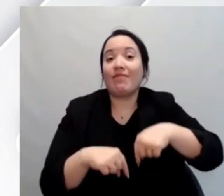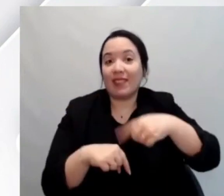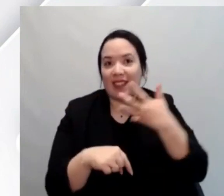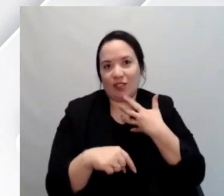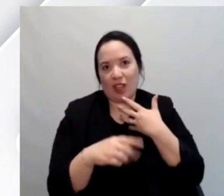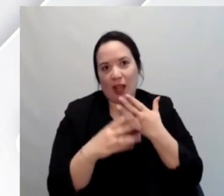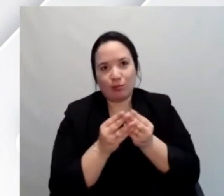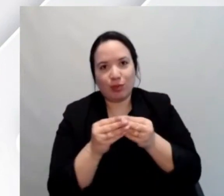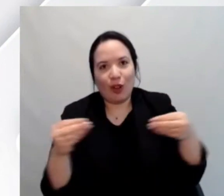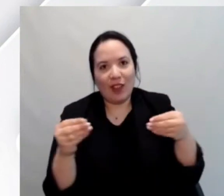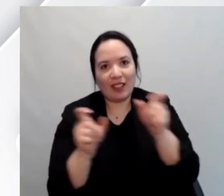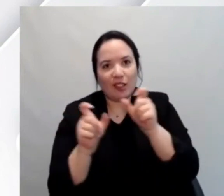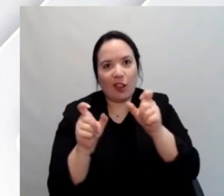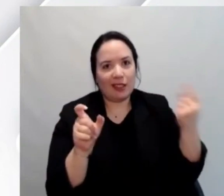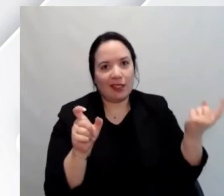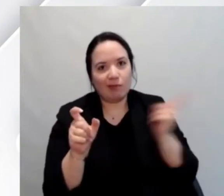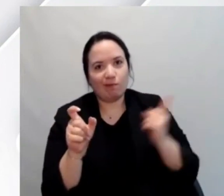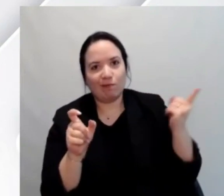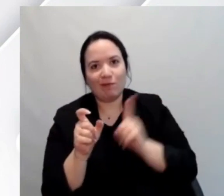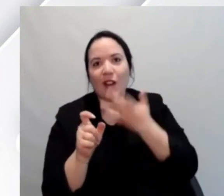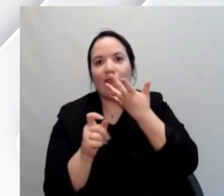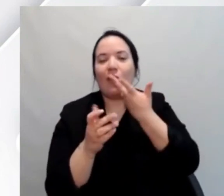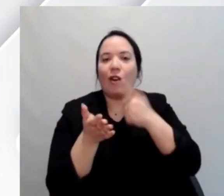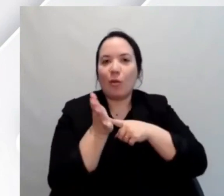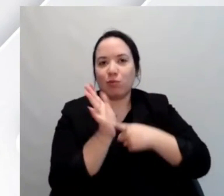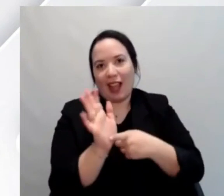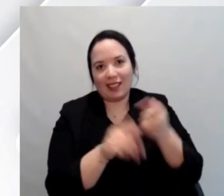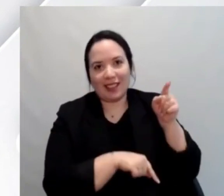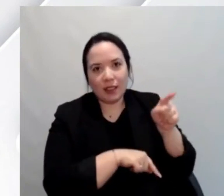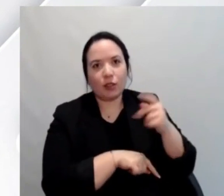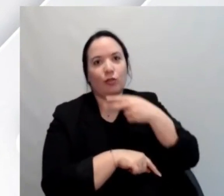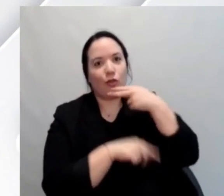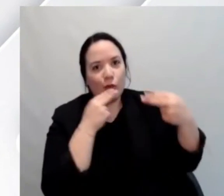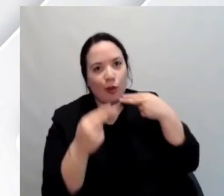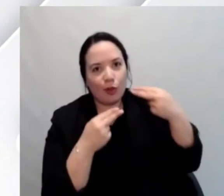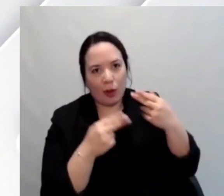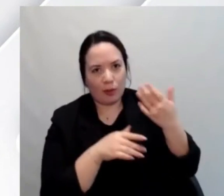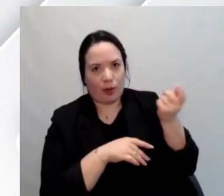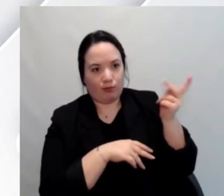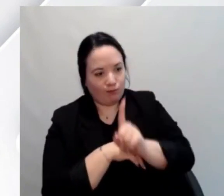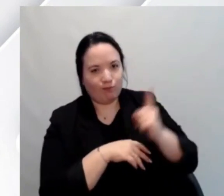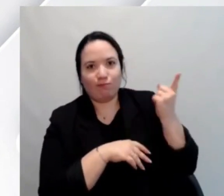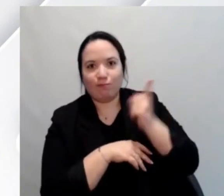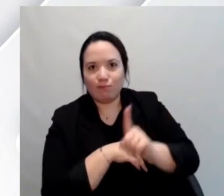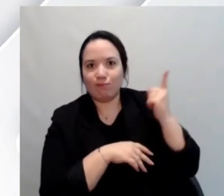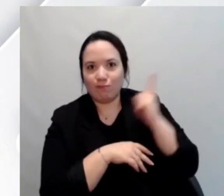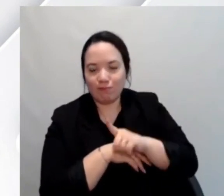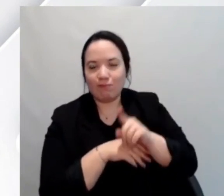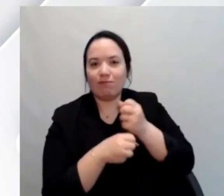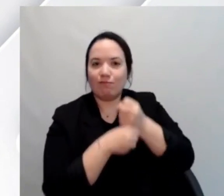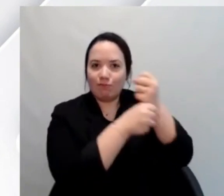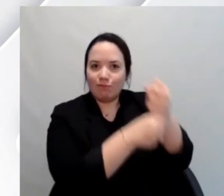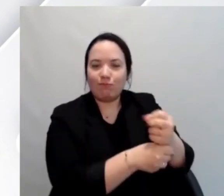professionisti, ve le andrò a presentare di volta in volta, uno ad uno, a mano a mano che parleranno.